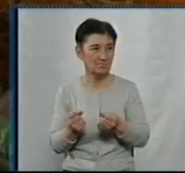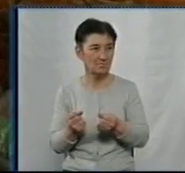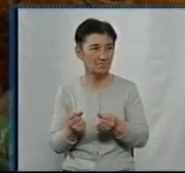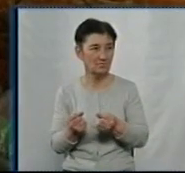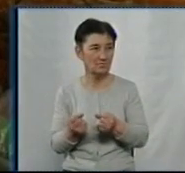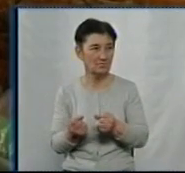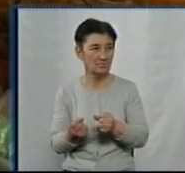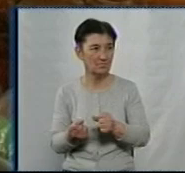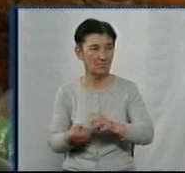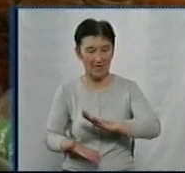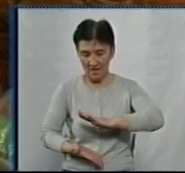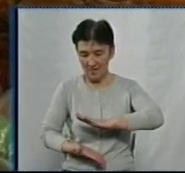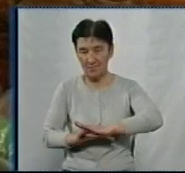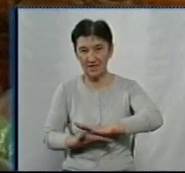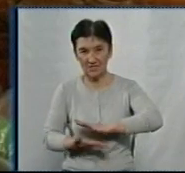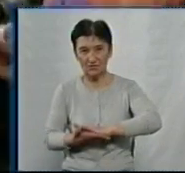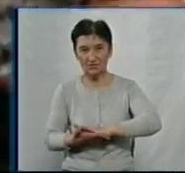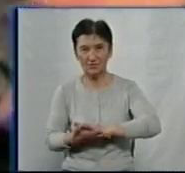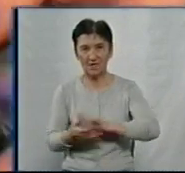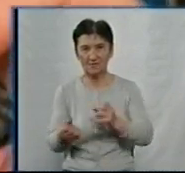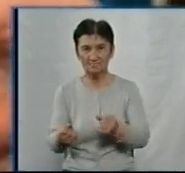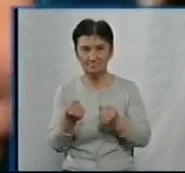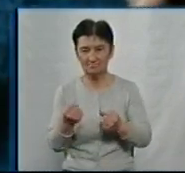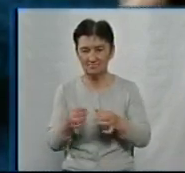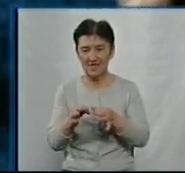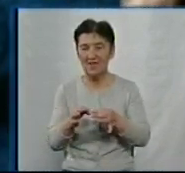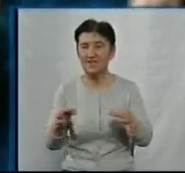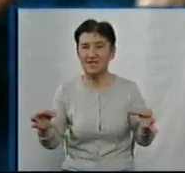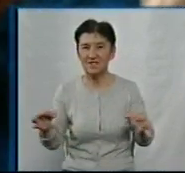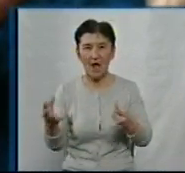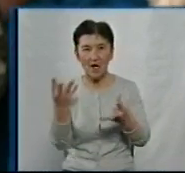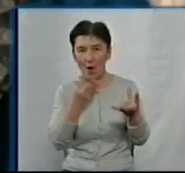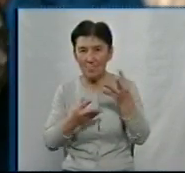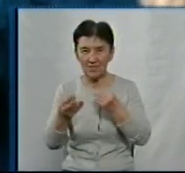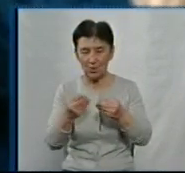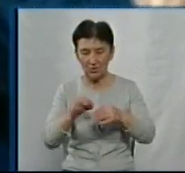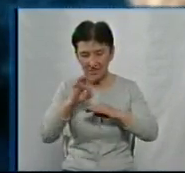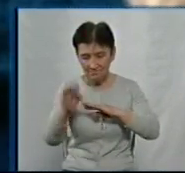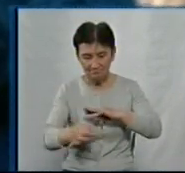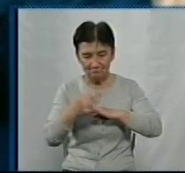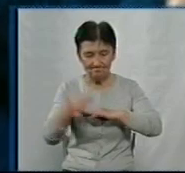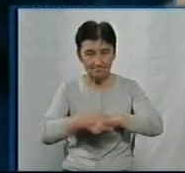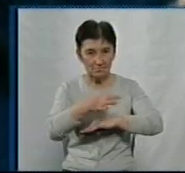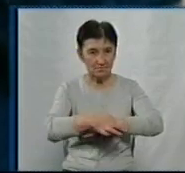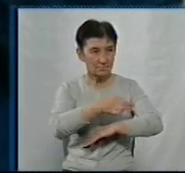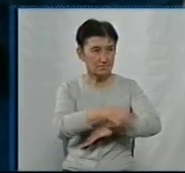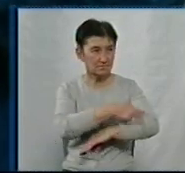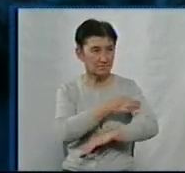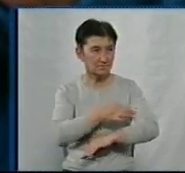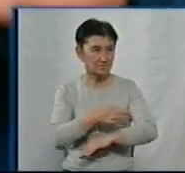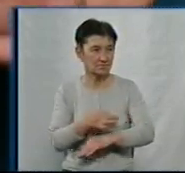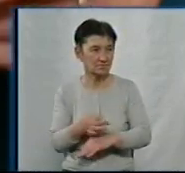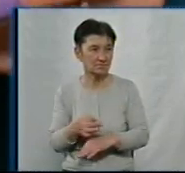обв'язую їх капроновою ниткою, щоб вона не протирала. Зроблю гарячим шилом отвори,